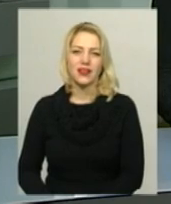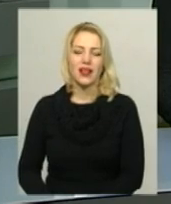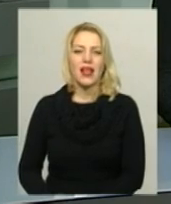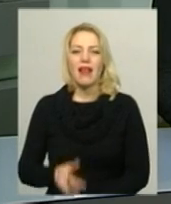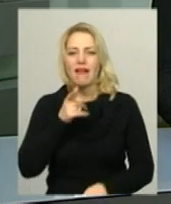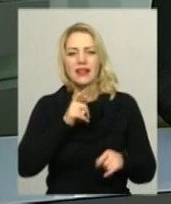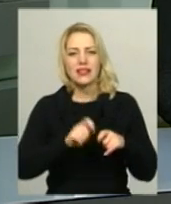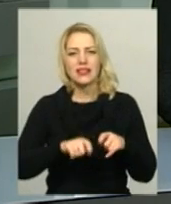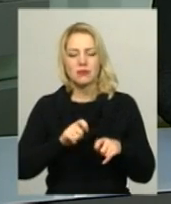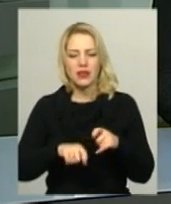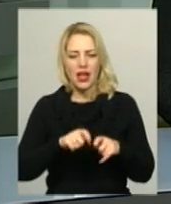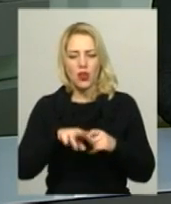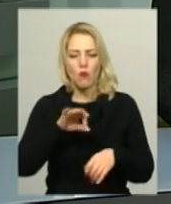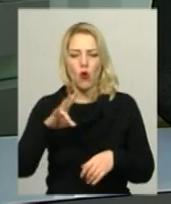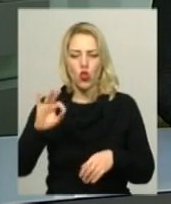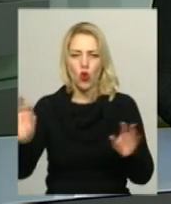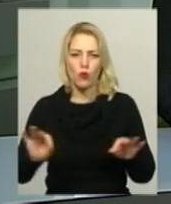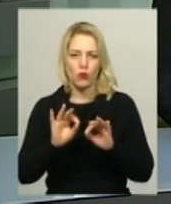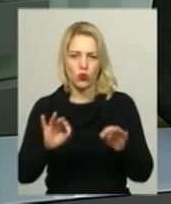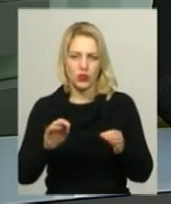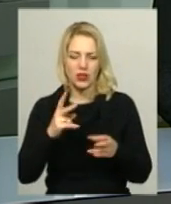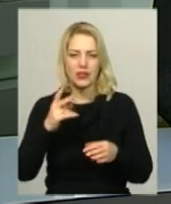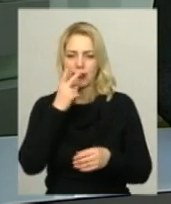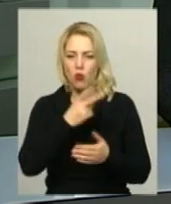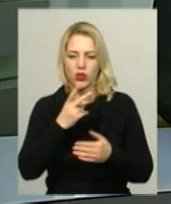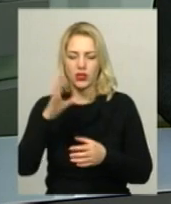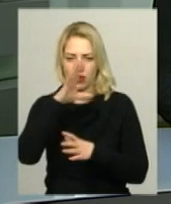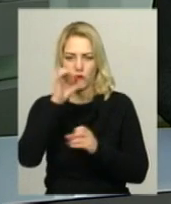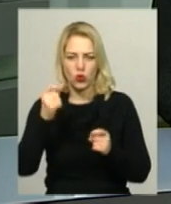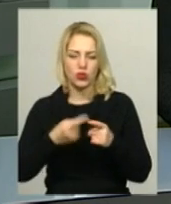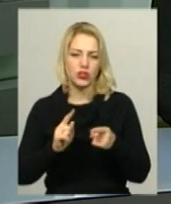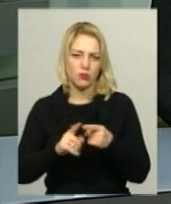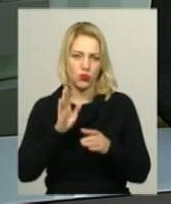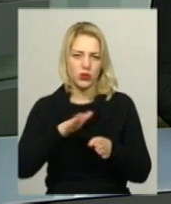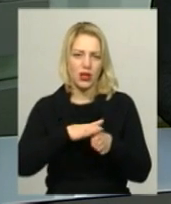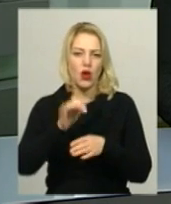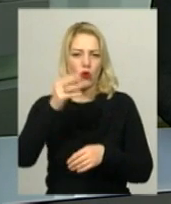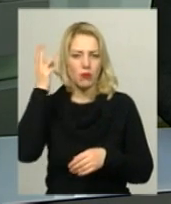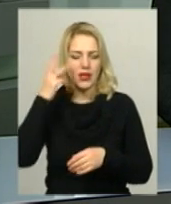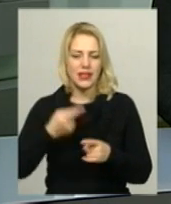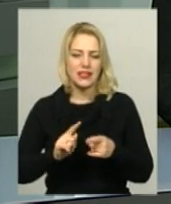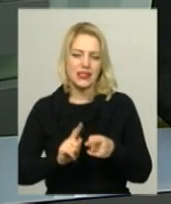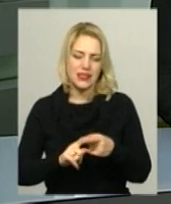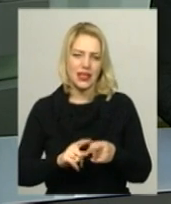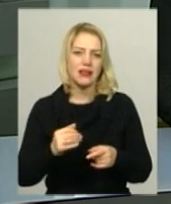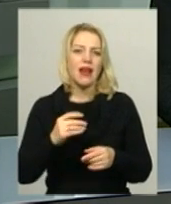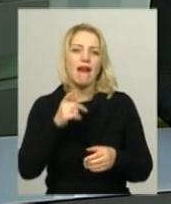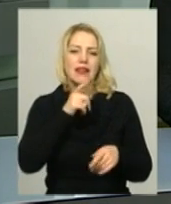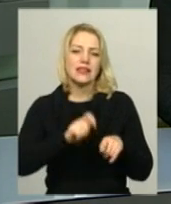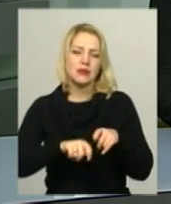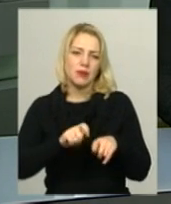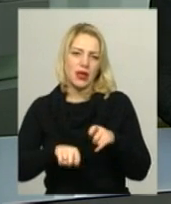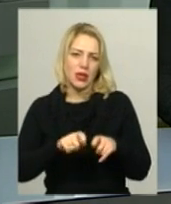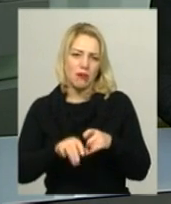Експериментальний мономюзикал «Смотритель ночі» відбудеться у Хмельницькому. Це експеримент у жанрі театру одного актора з музикантами, які відтворюють